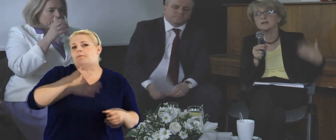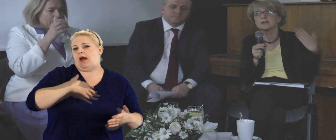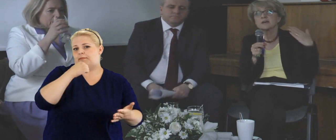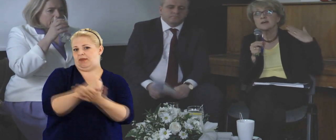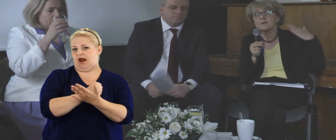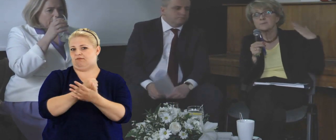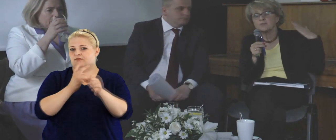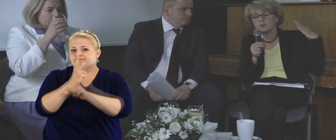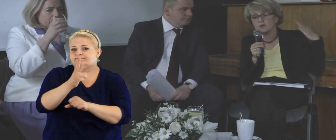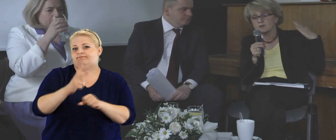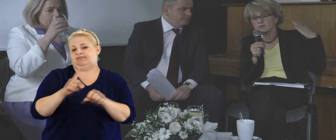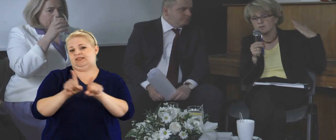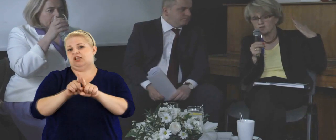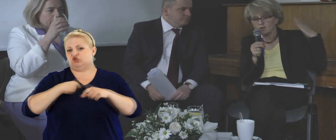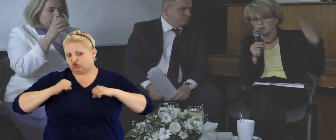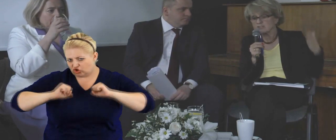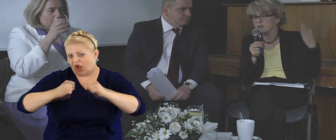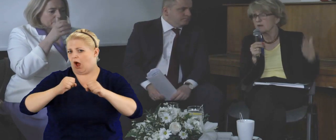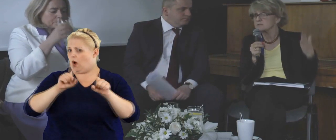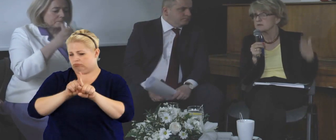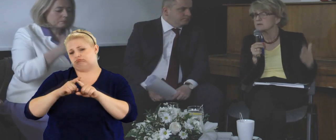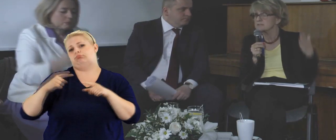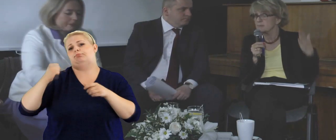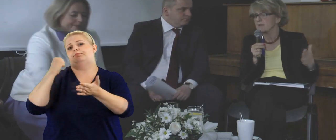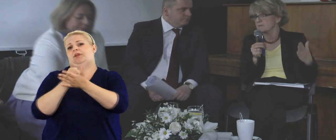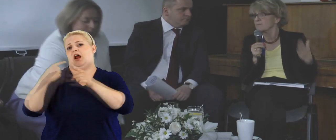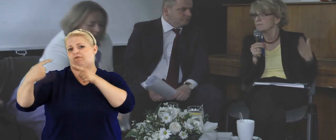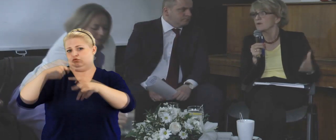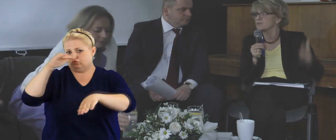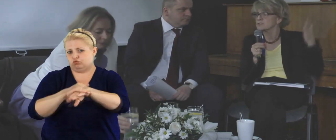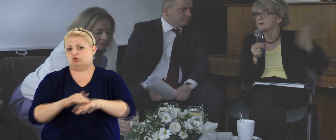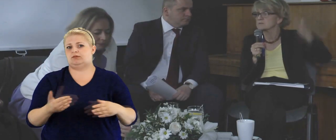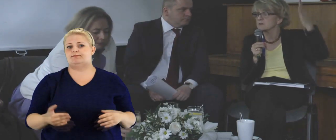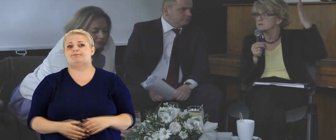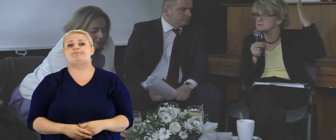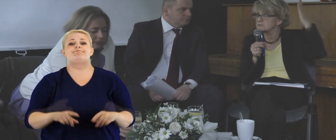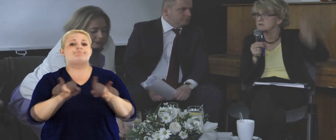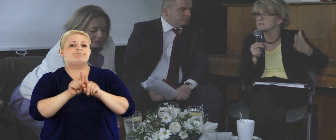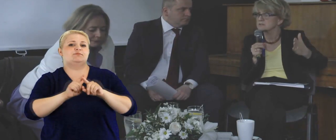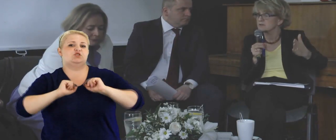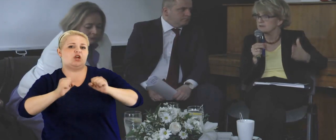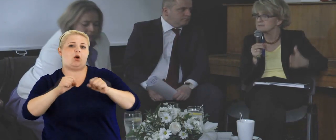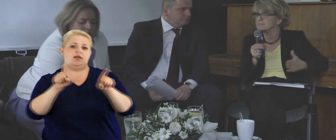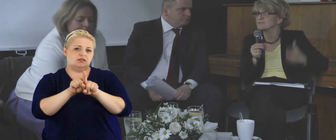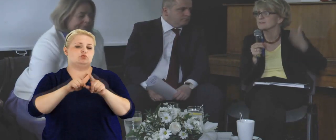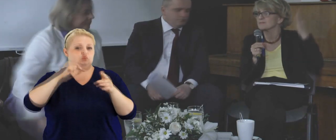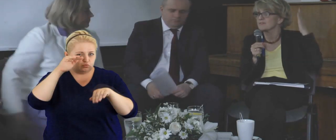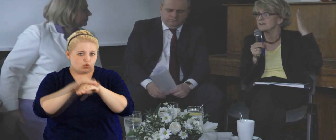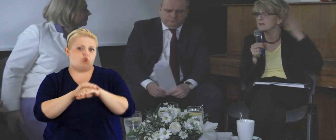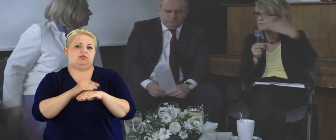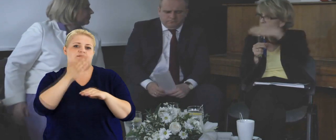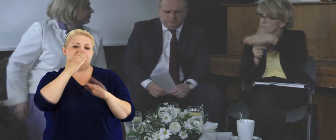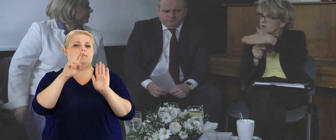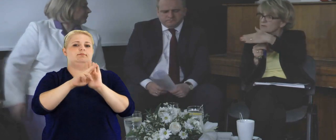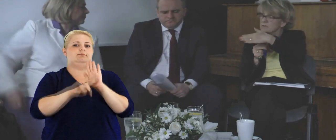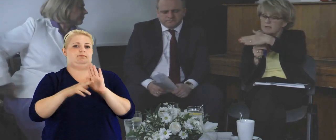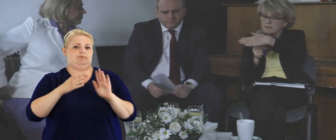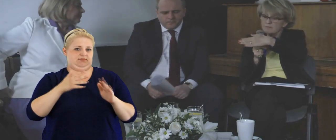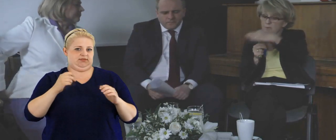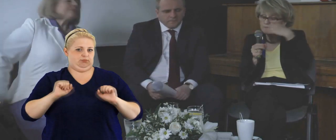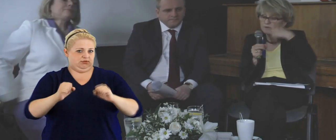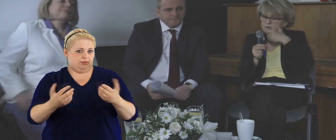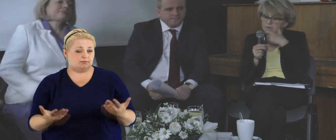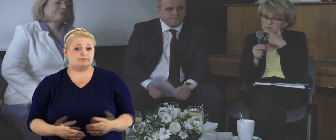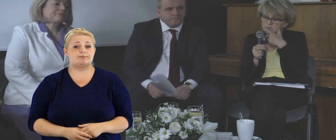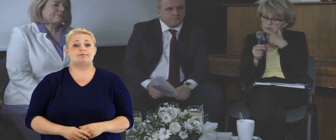wejścia, to oni działają zgodnie z prawem, bo oni działają zgodnie z kodeksem postępowania. W tym nowym,